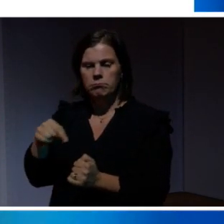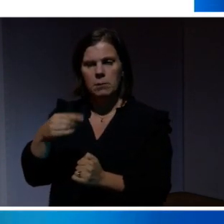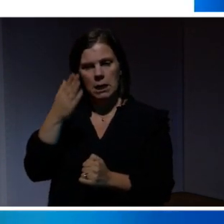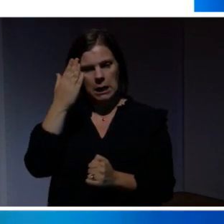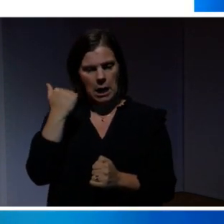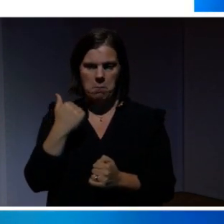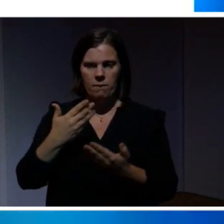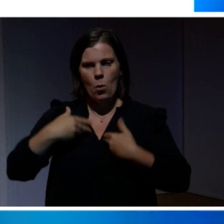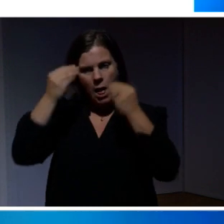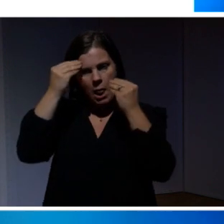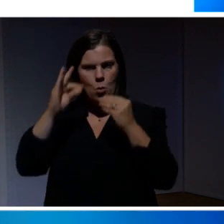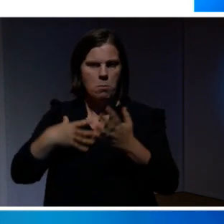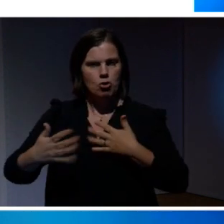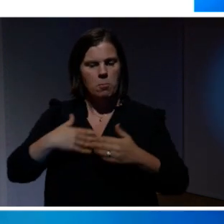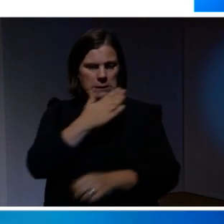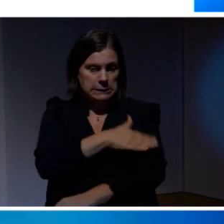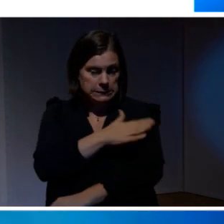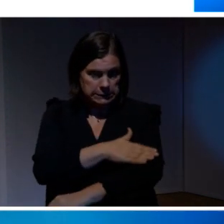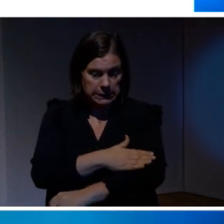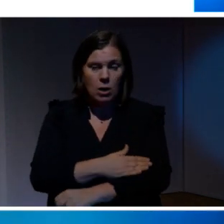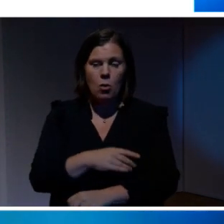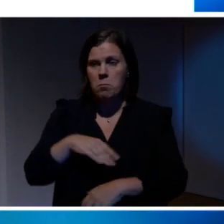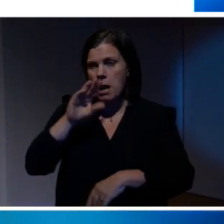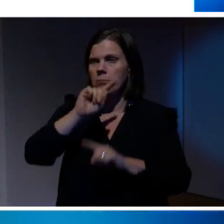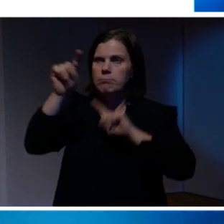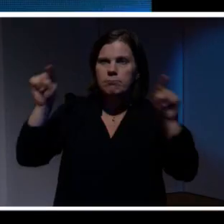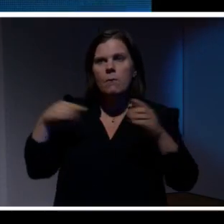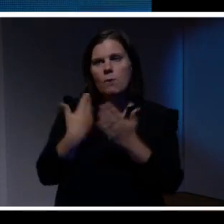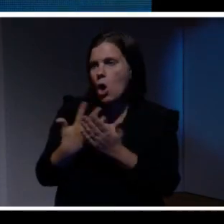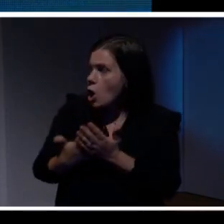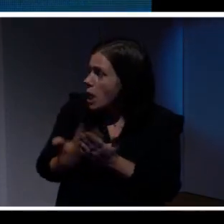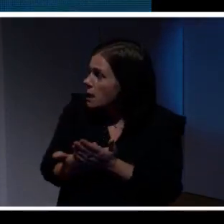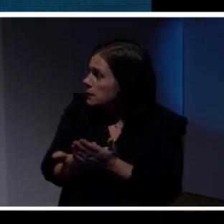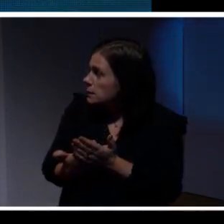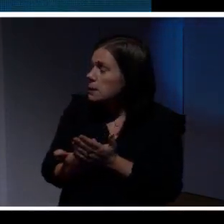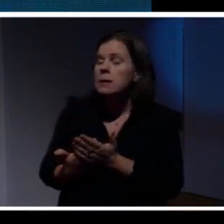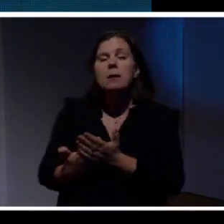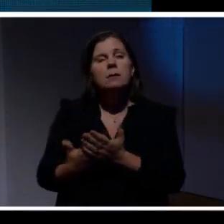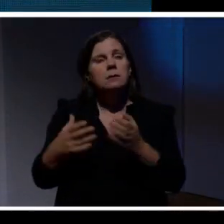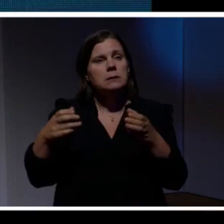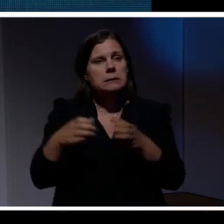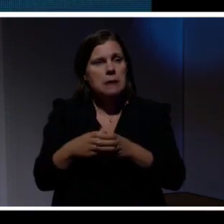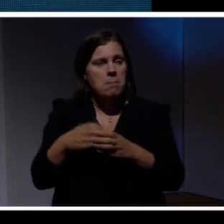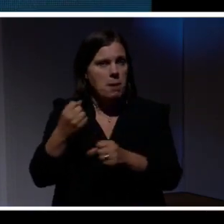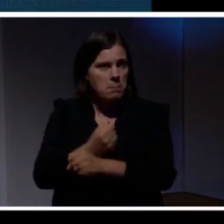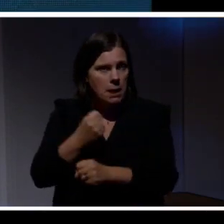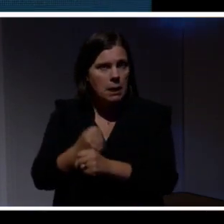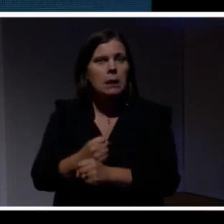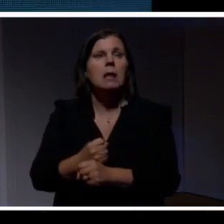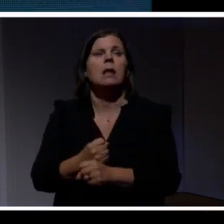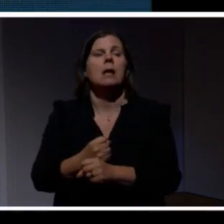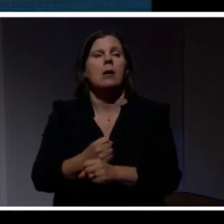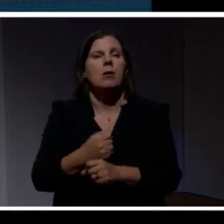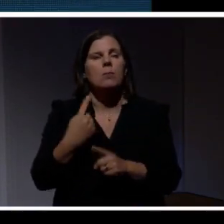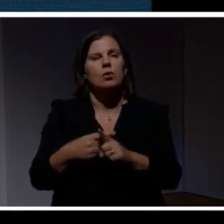tjänster. Vi kör vidare på föreläsningar, samarbeten av olika slag. Och vi kommer börja